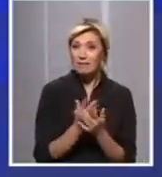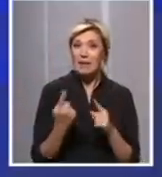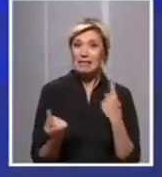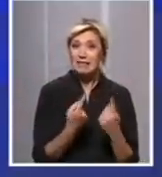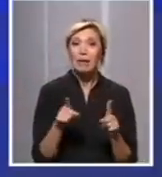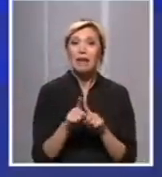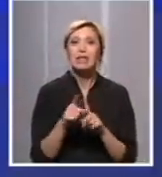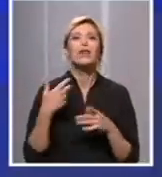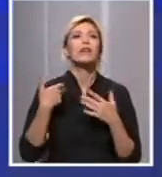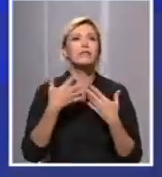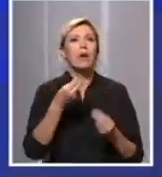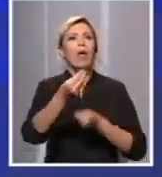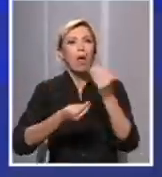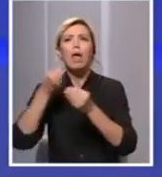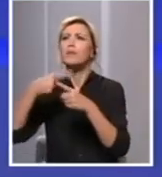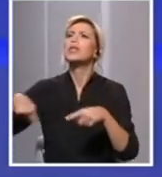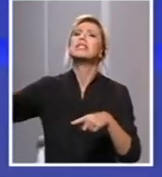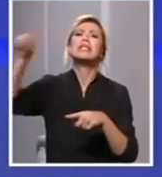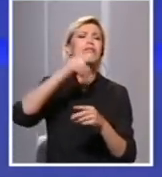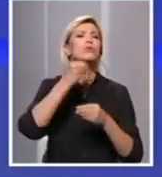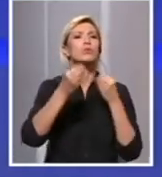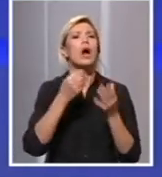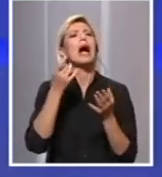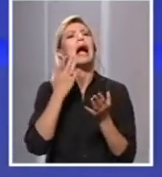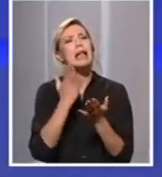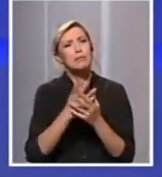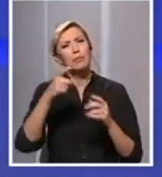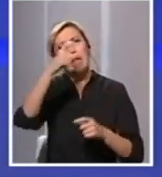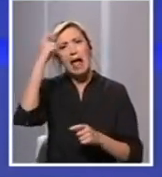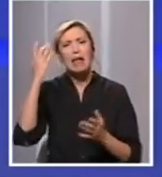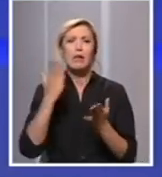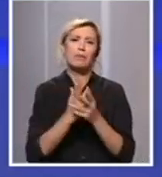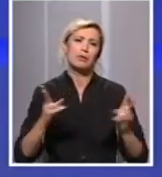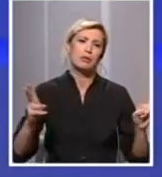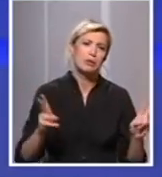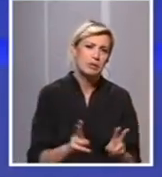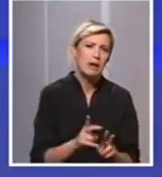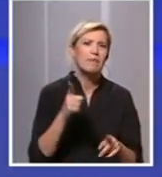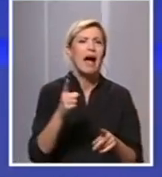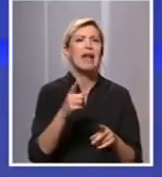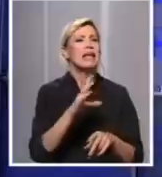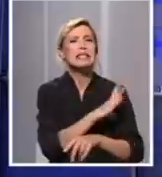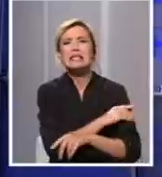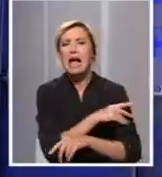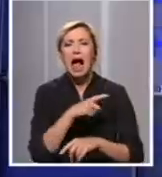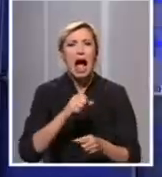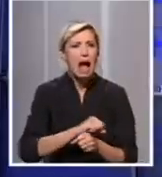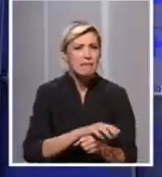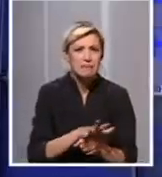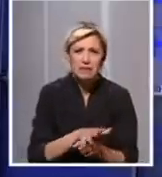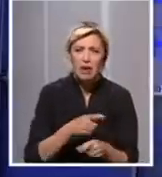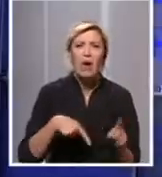kad dođe leto, bit će bolje. Virus neće biti toliko aktivna na temperaturama iznad 30 stepeni. onda nekako,